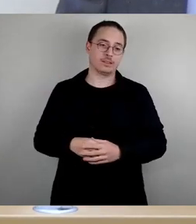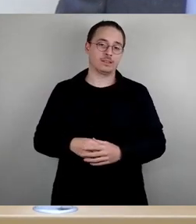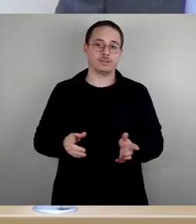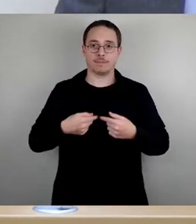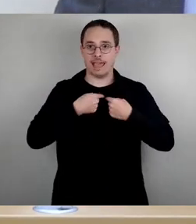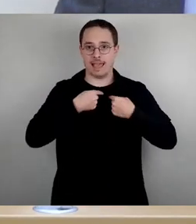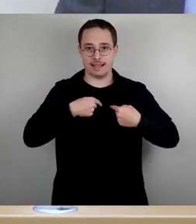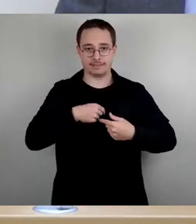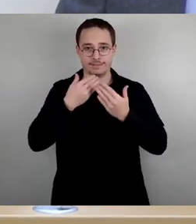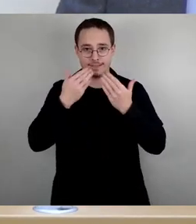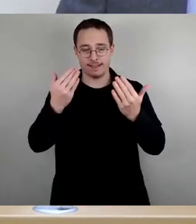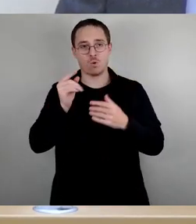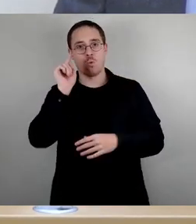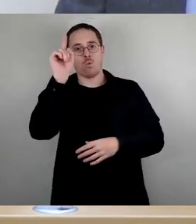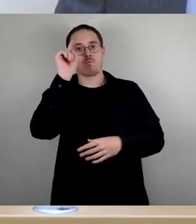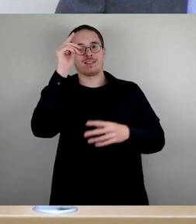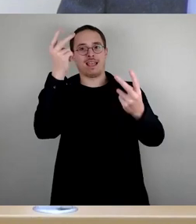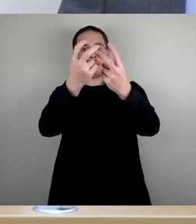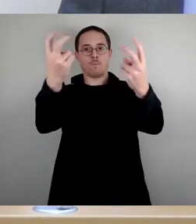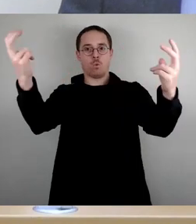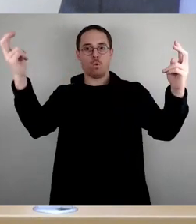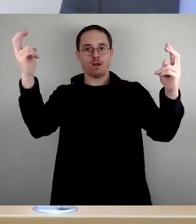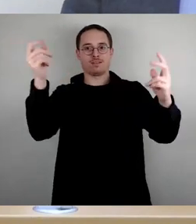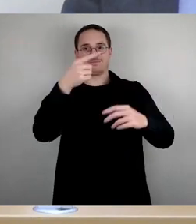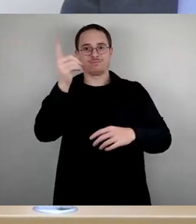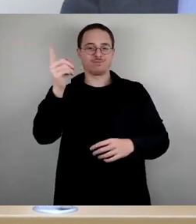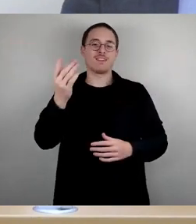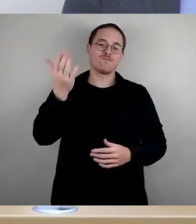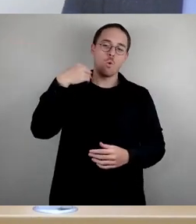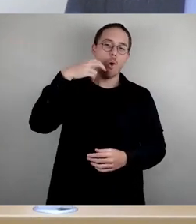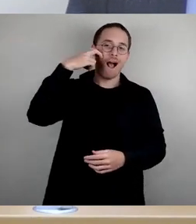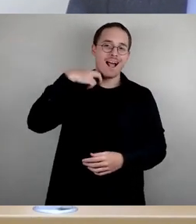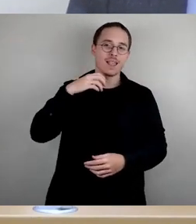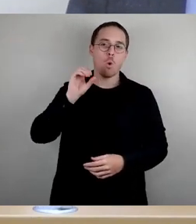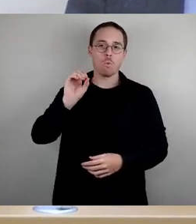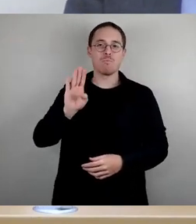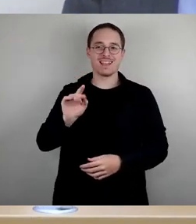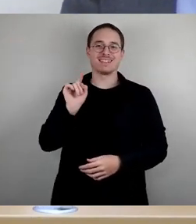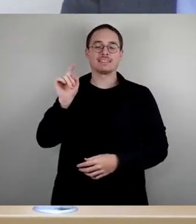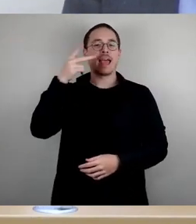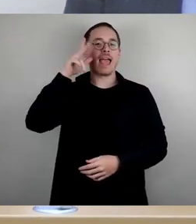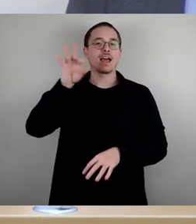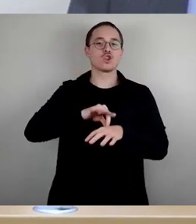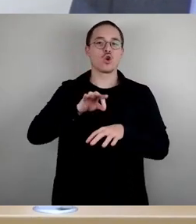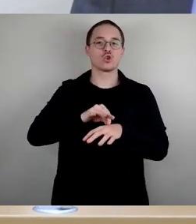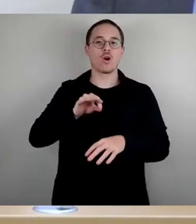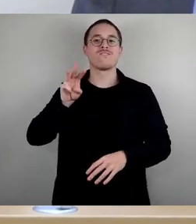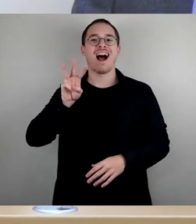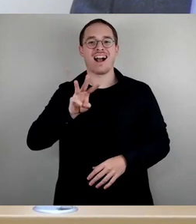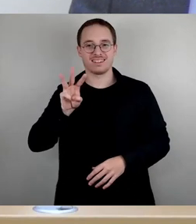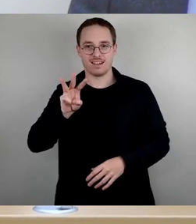Empore, würde ich jetzt sagen, unseren alter B-Herrn Dr. Wagner begrüßen. Der hat natürlich ein besonderes Interesse dann bei